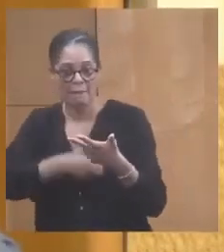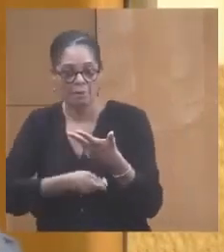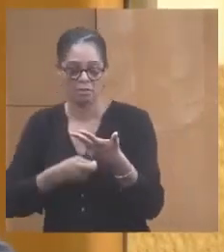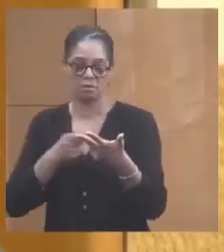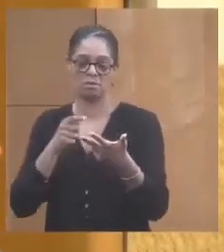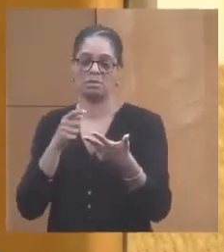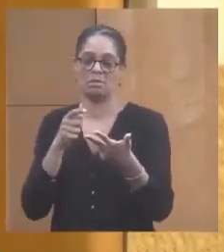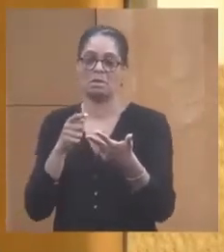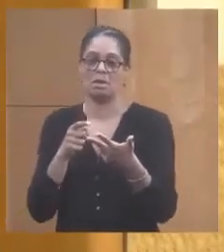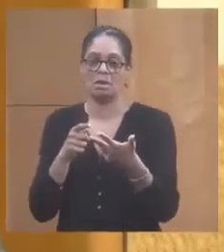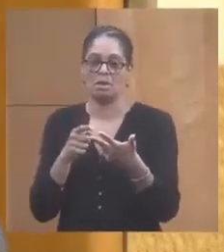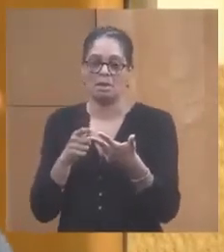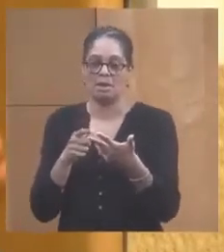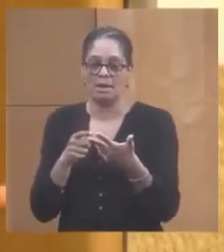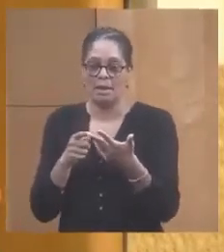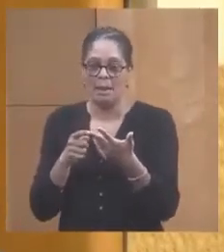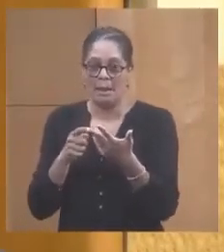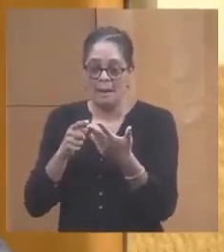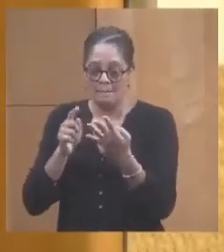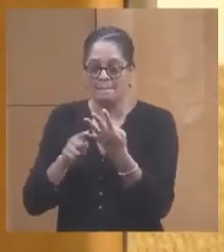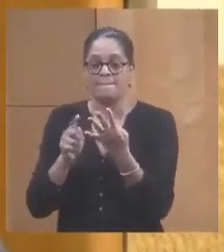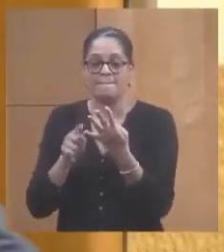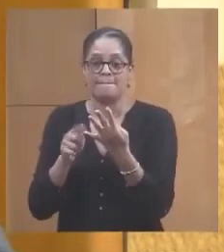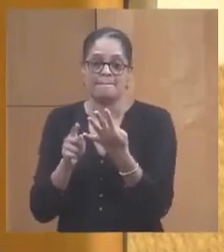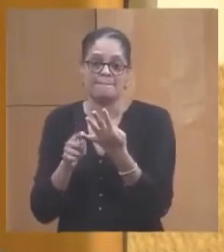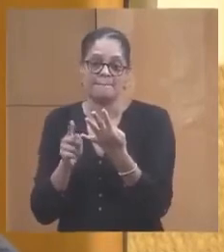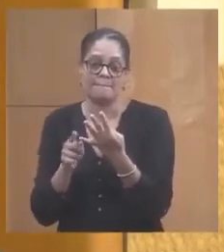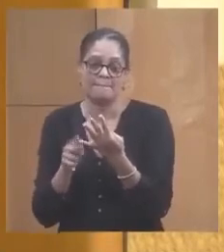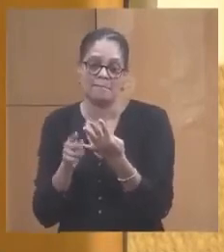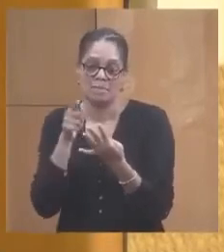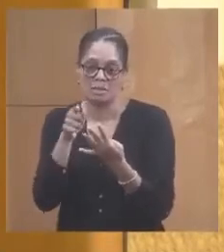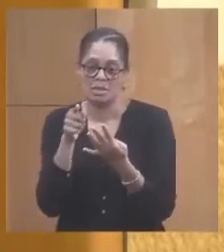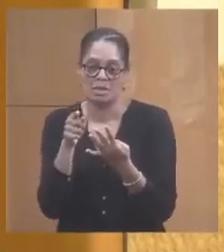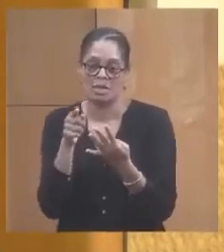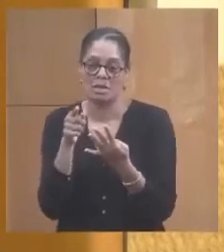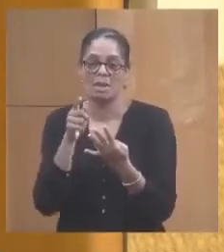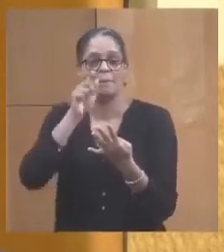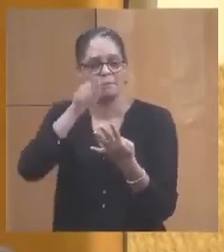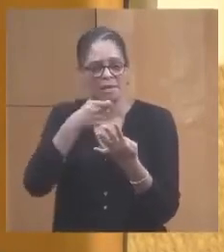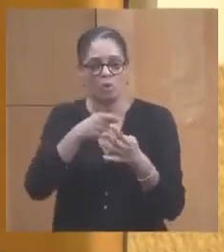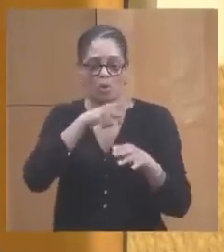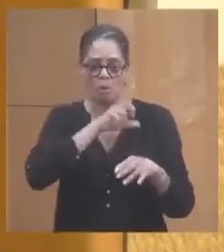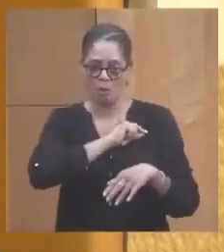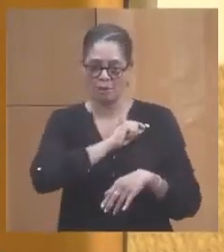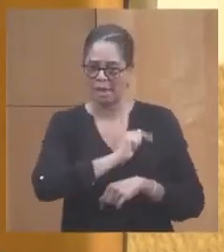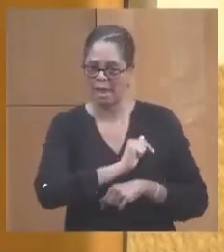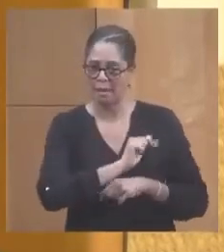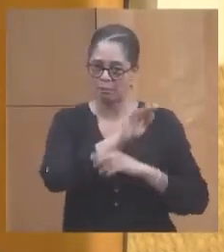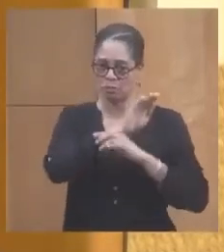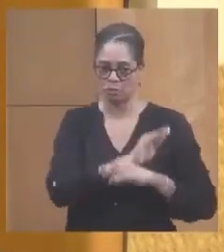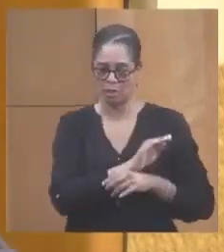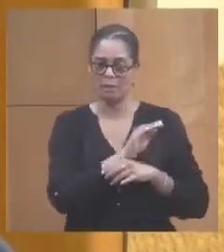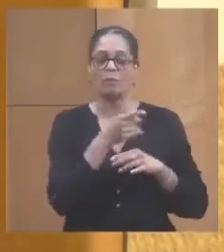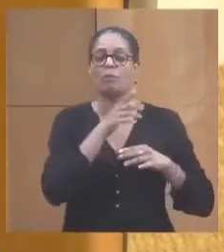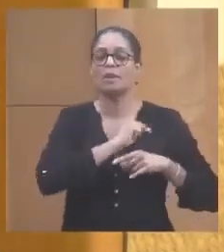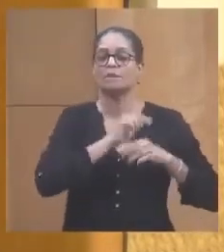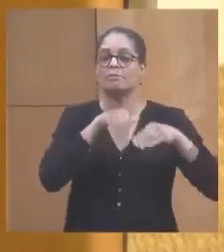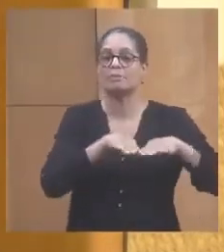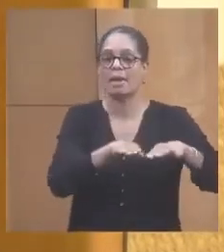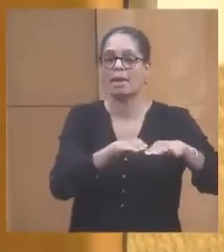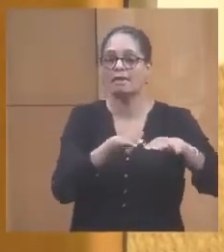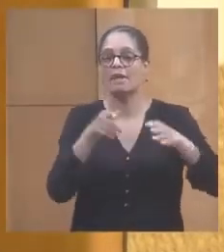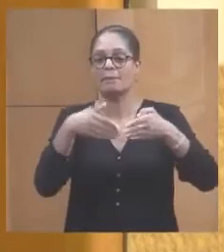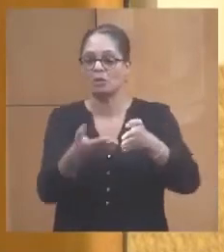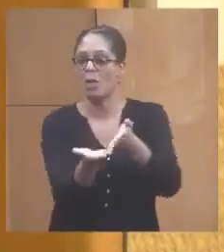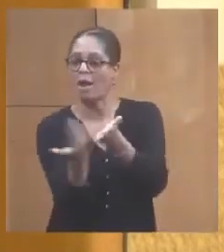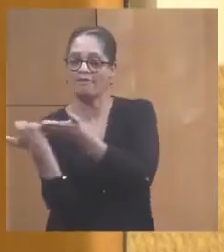'encontre de contrevenants et la dernière c'est avec sous la protection des forces de police de la mer enlever